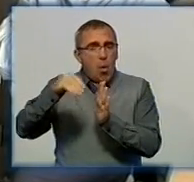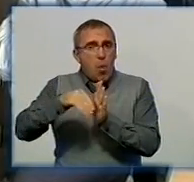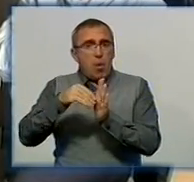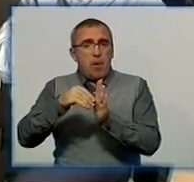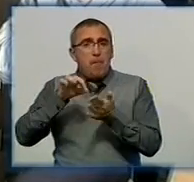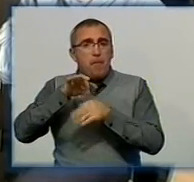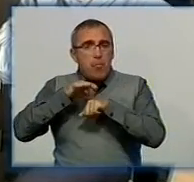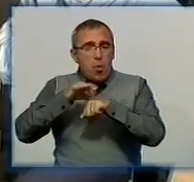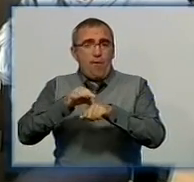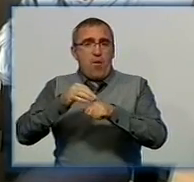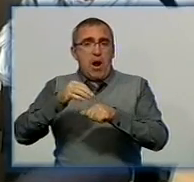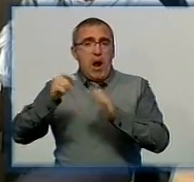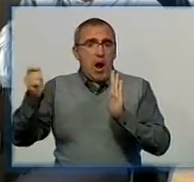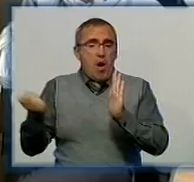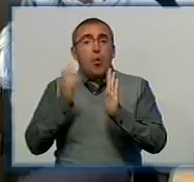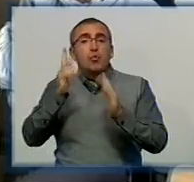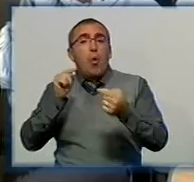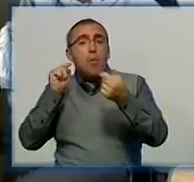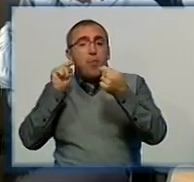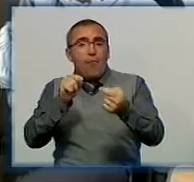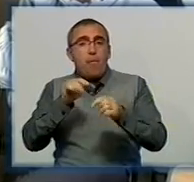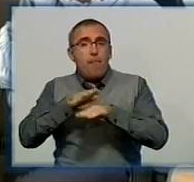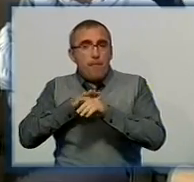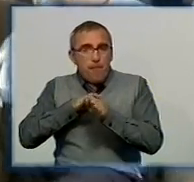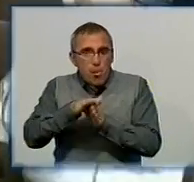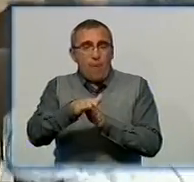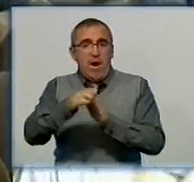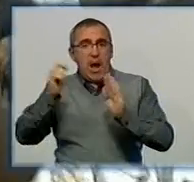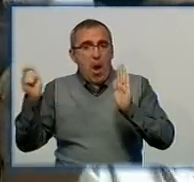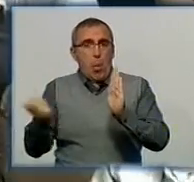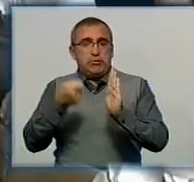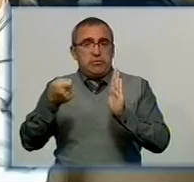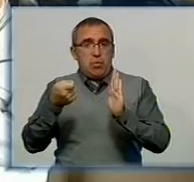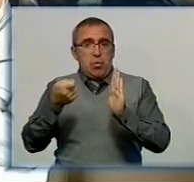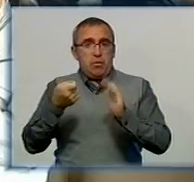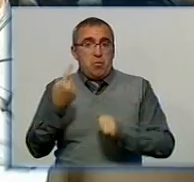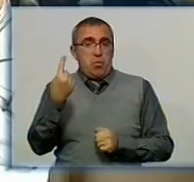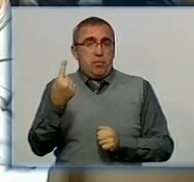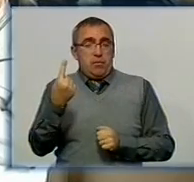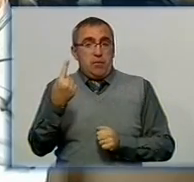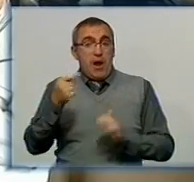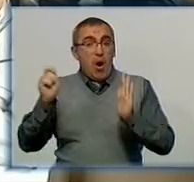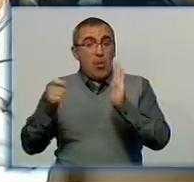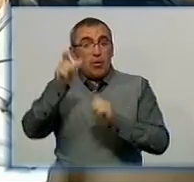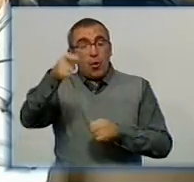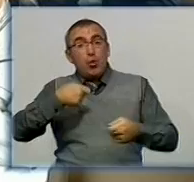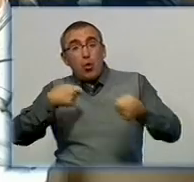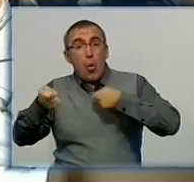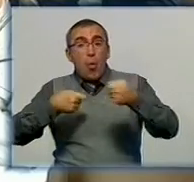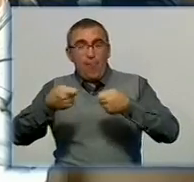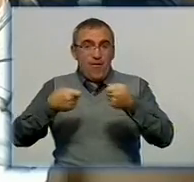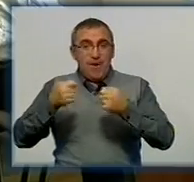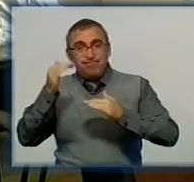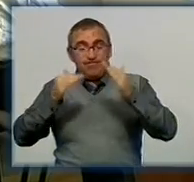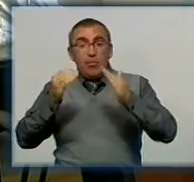Хто проти проведення аукціону, шановні? Під час аукціону чоловік торгувався до останнього.